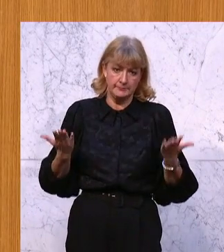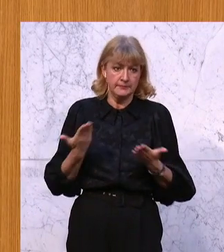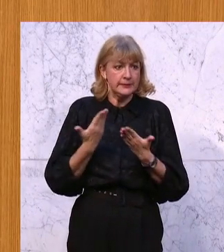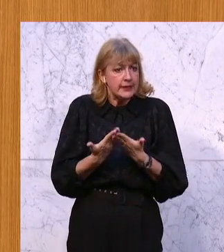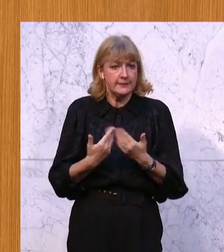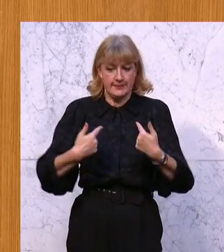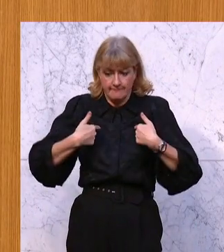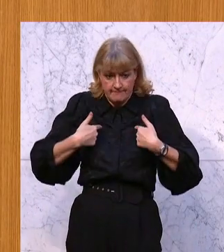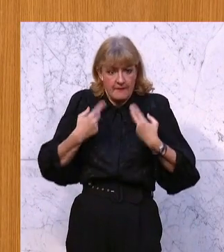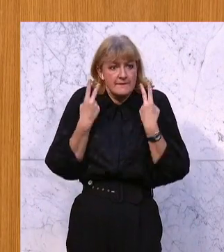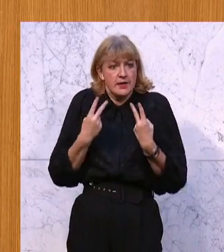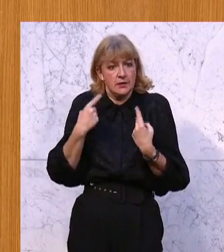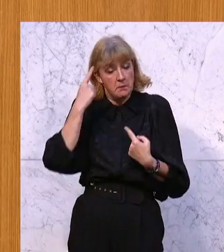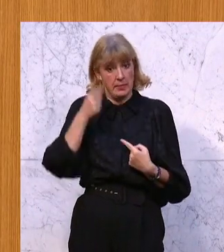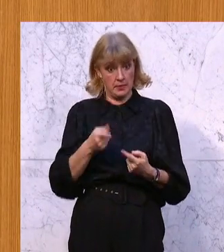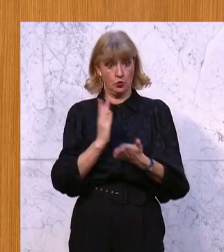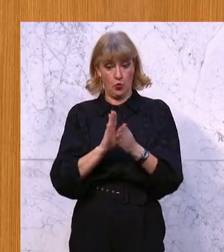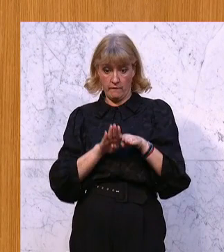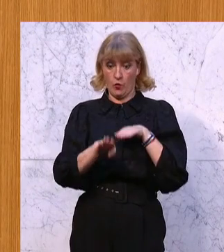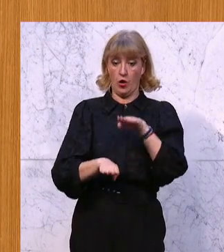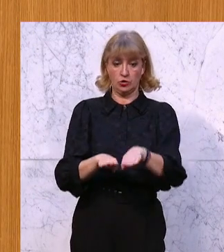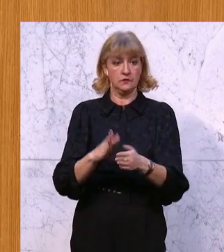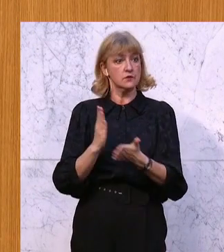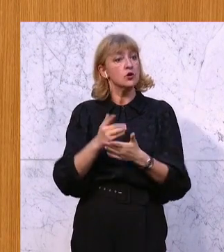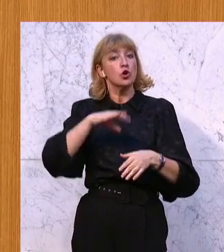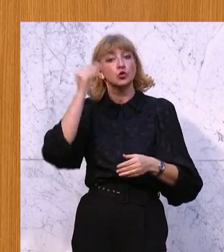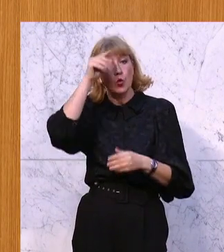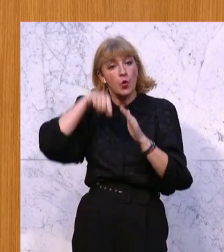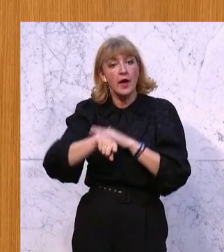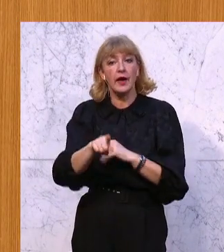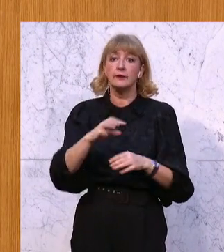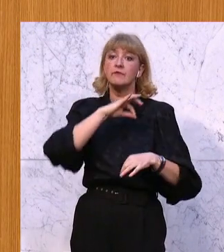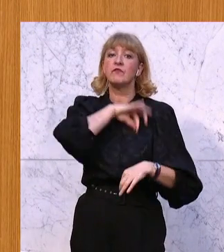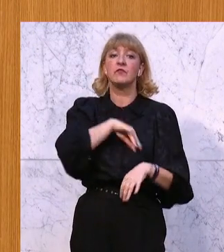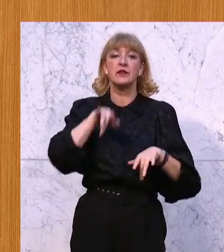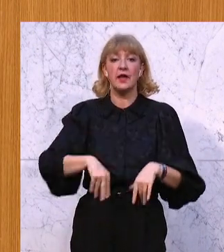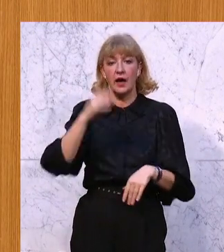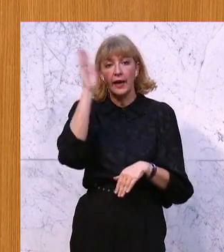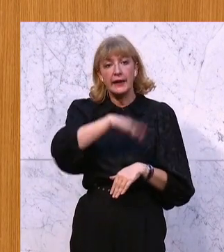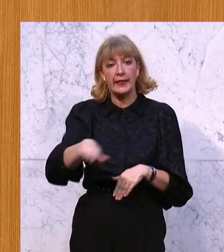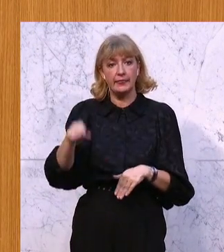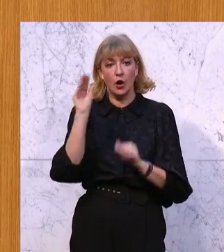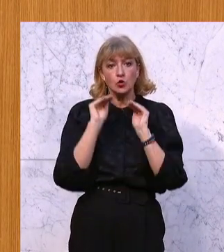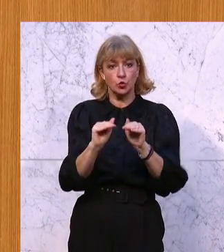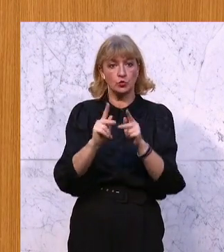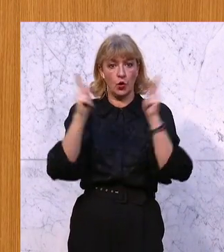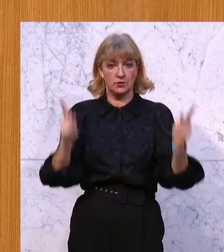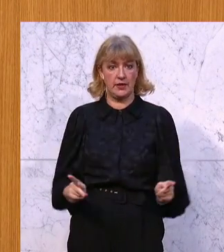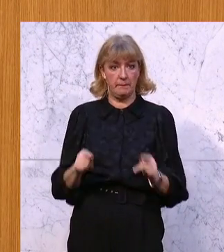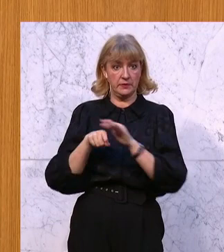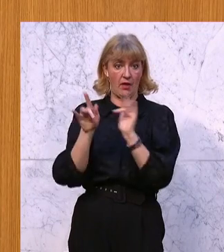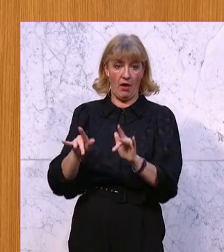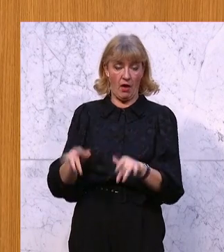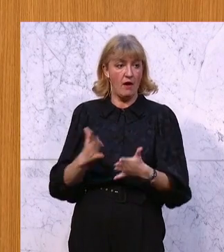wichtig, und ich halte das wirklich für fortschrittlich, dass wir in den Schulen ein verpflichtendes Kinderschutzkonzept haben, dass wir Vereine, die mit Kindern